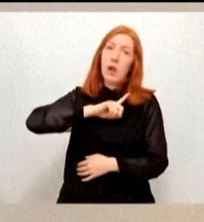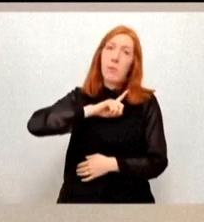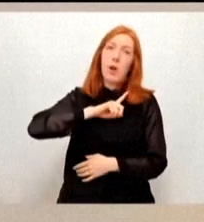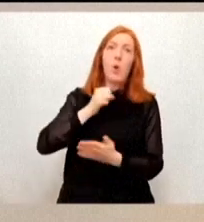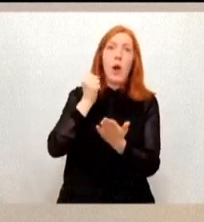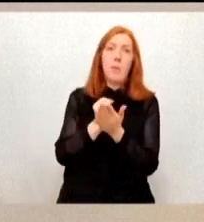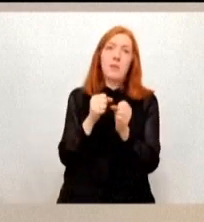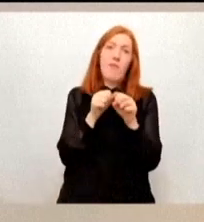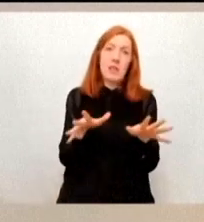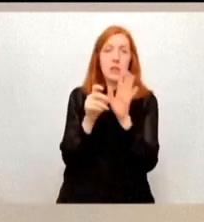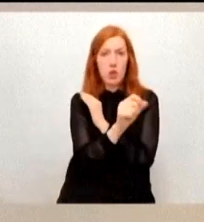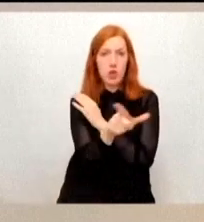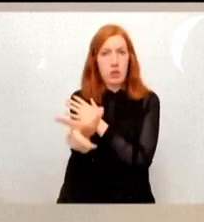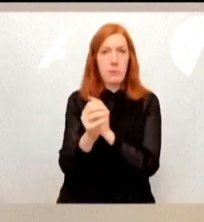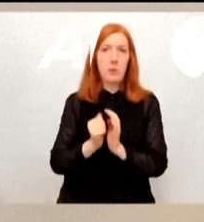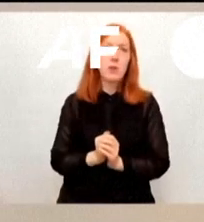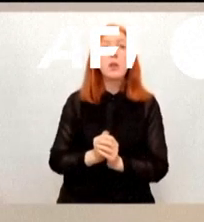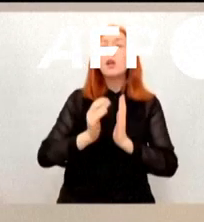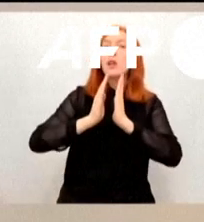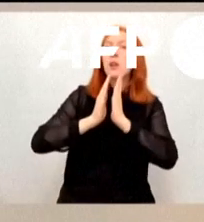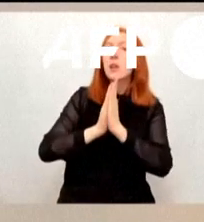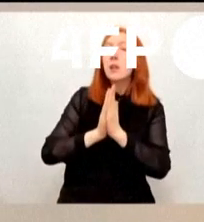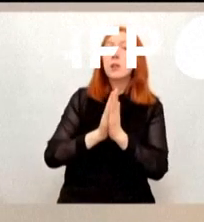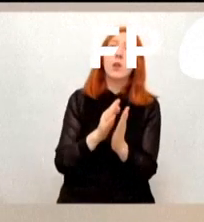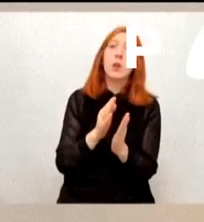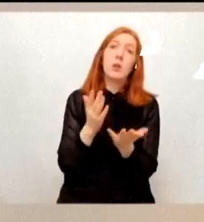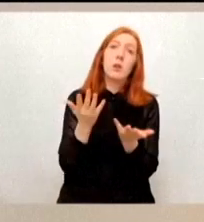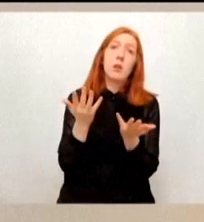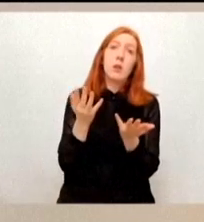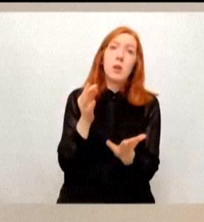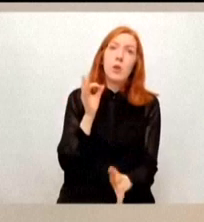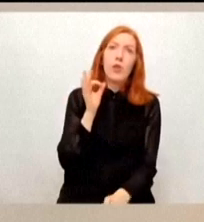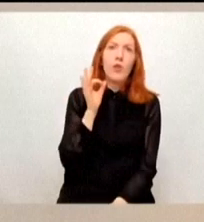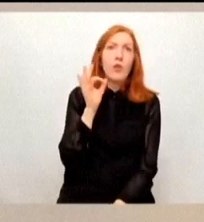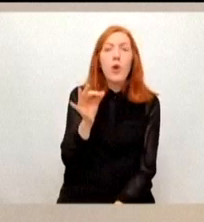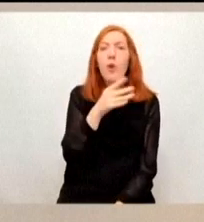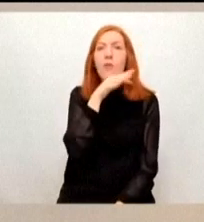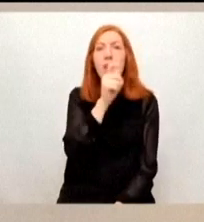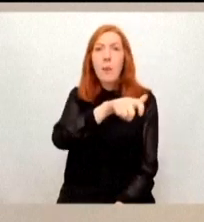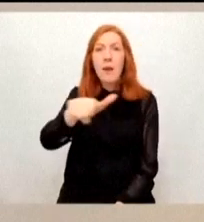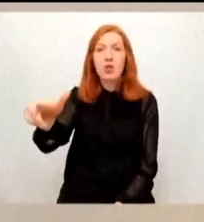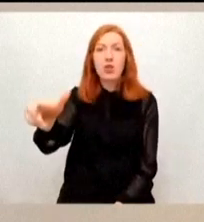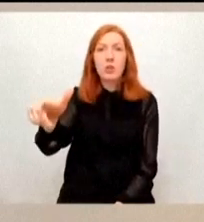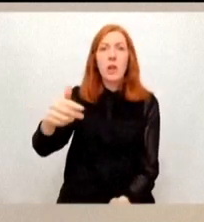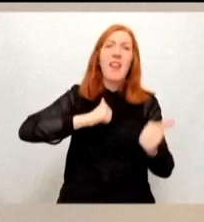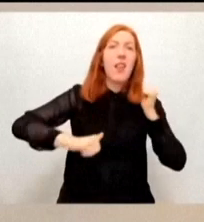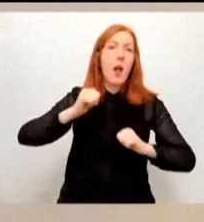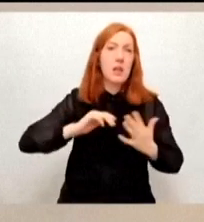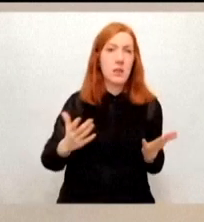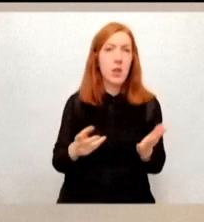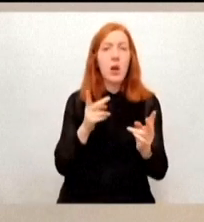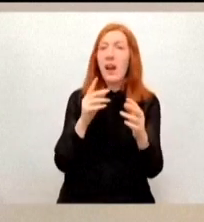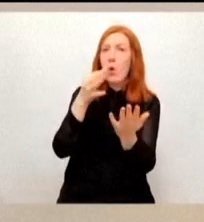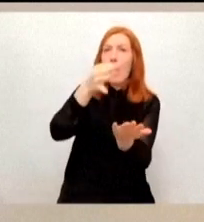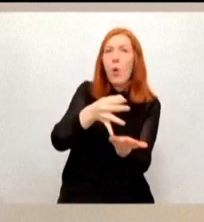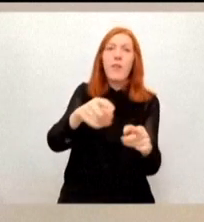Die Kirche war offensichtlich für viele Menschen ein Ort des Unheils und nicht des Heils, ein Ort der Angst und